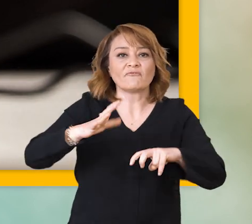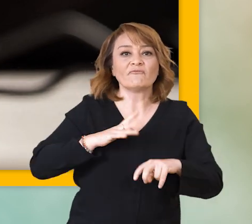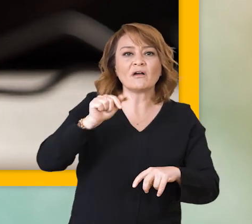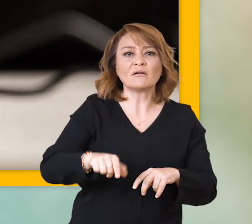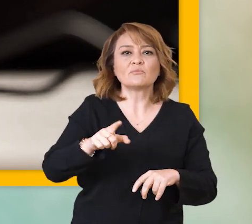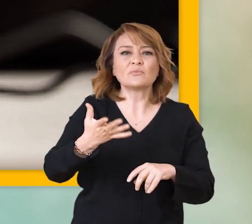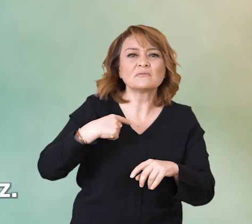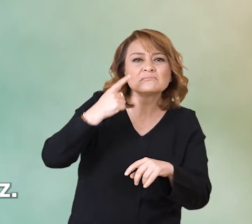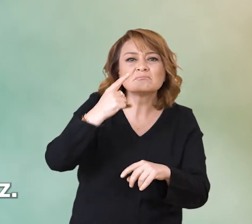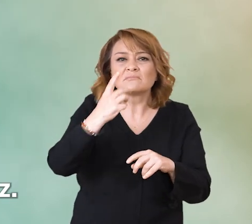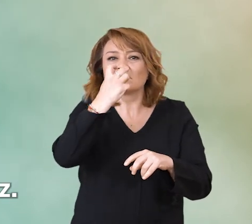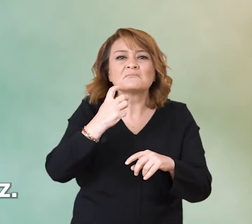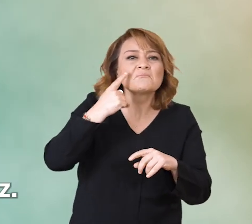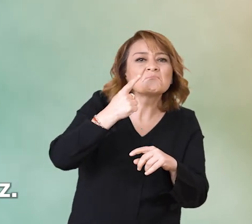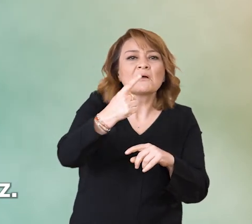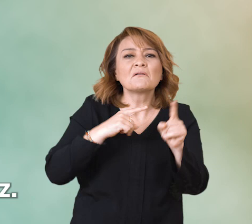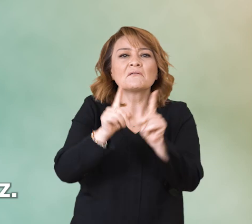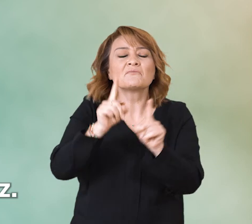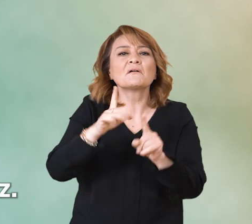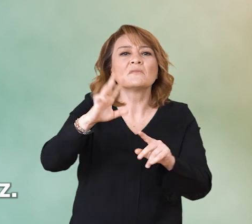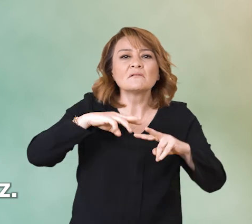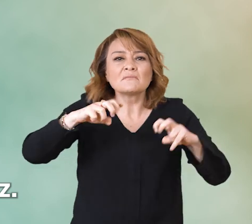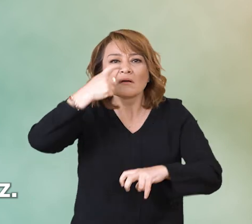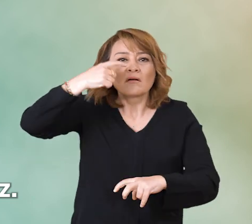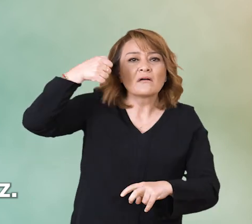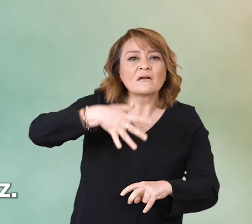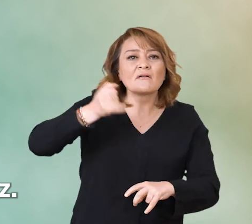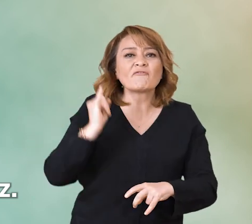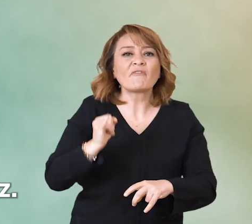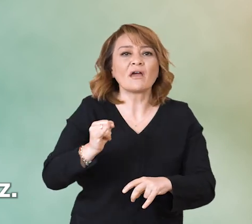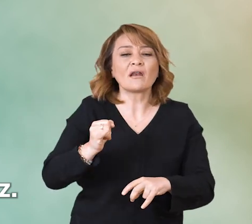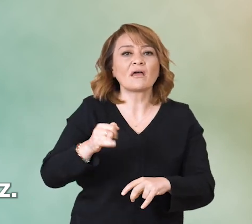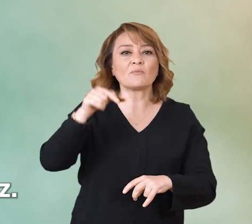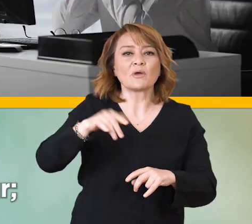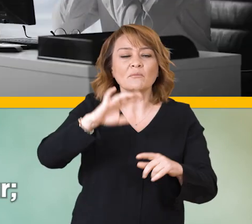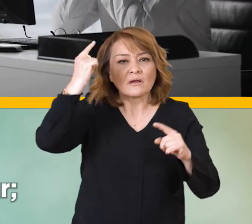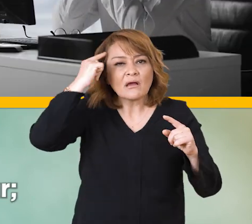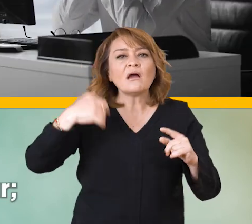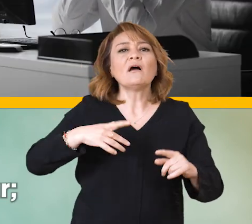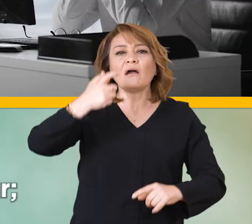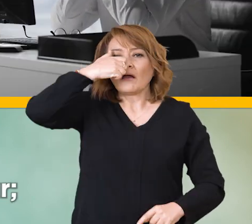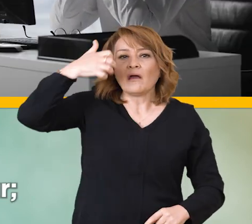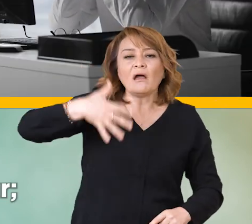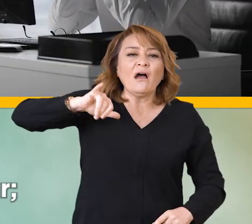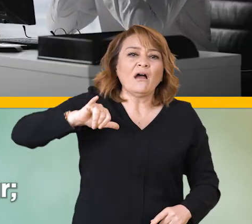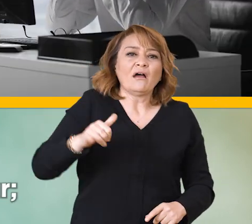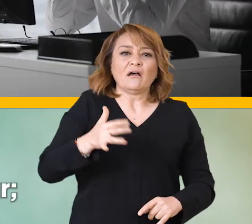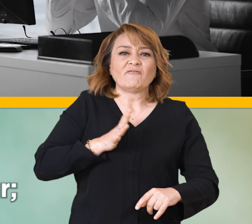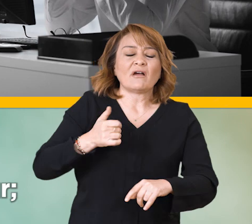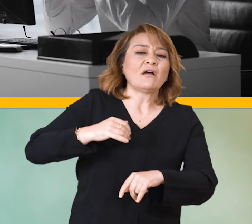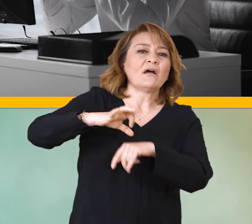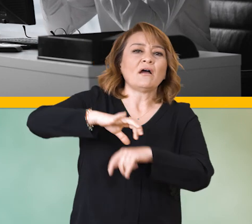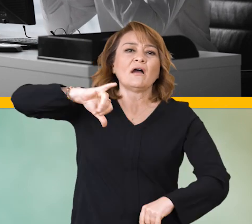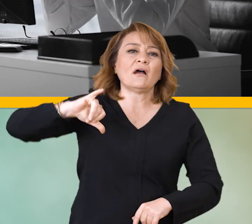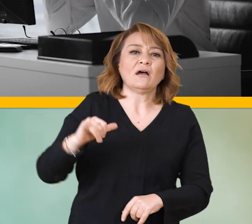araştırma yaptınız. Hangi siteye girdiğinizi pek de önemsemeden bir takım bilgilere ulaştınız. Çok büyük ihtimalle dünya başınıza